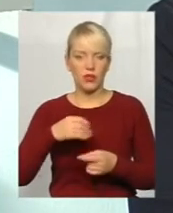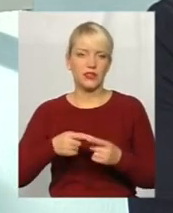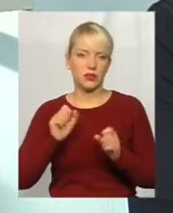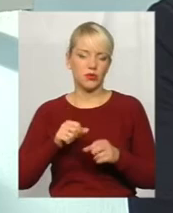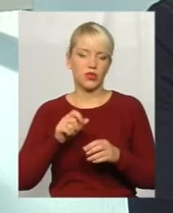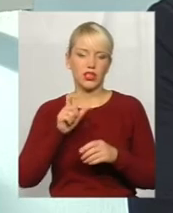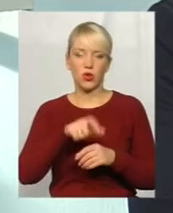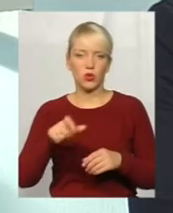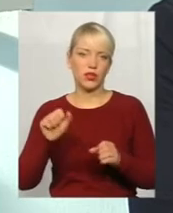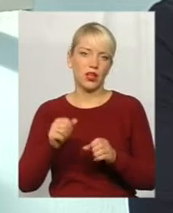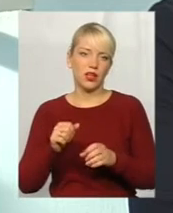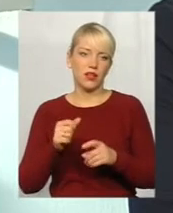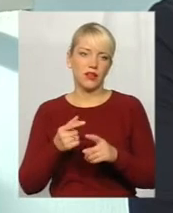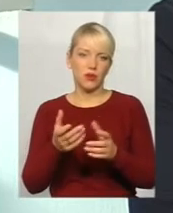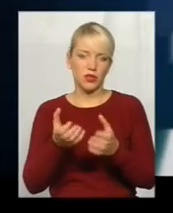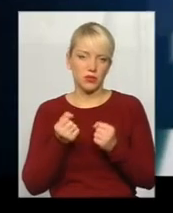цього приміщення.